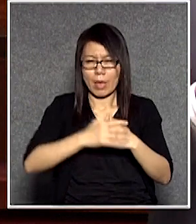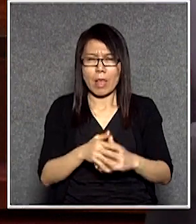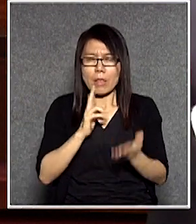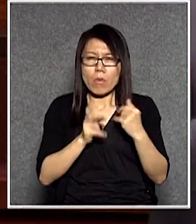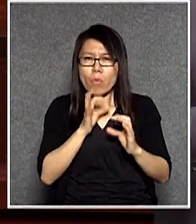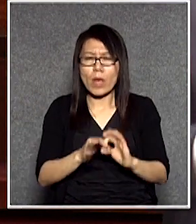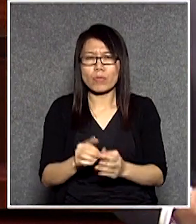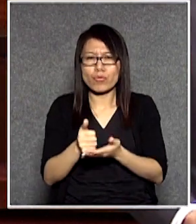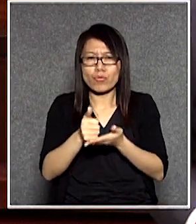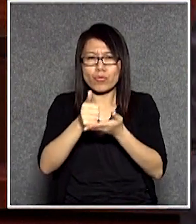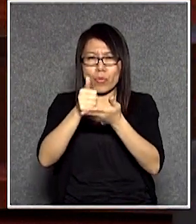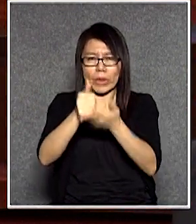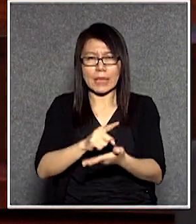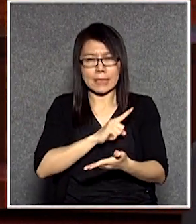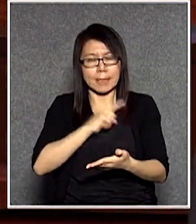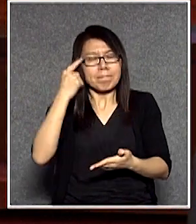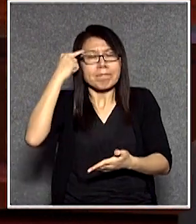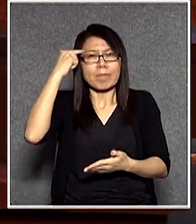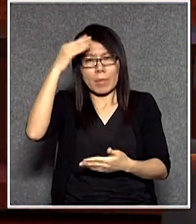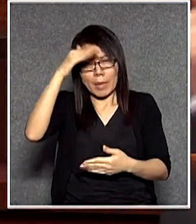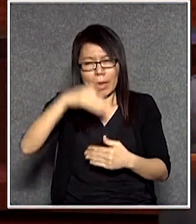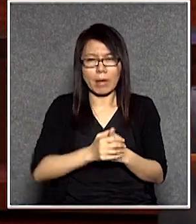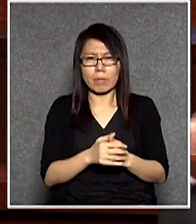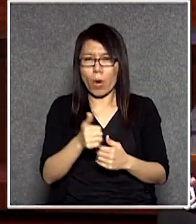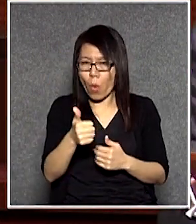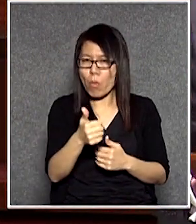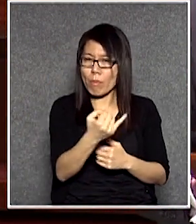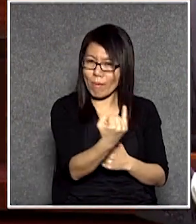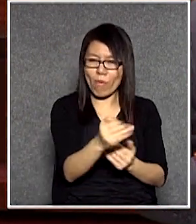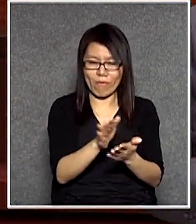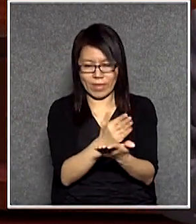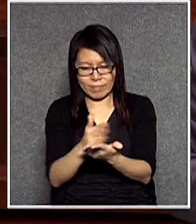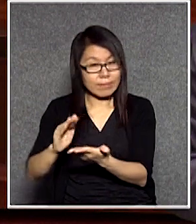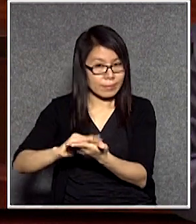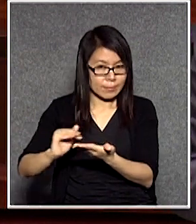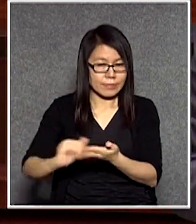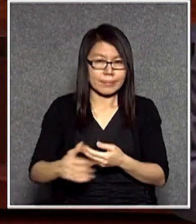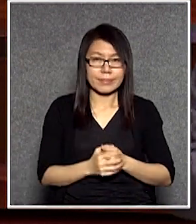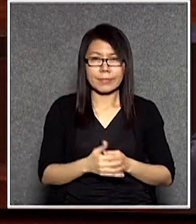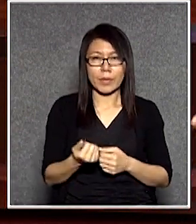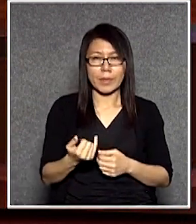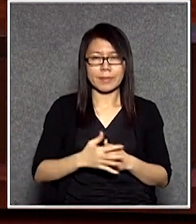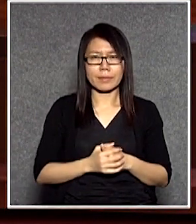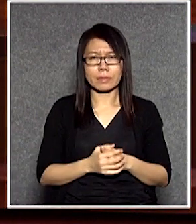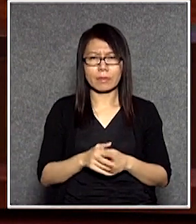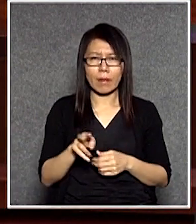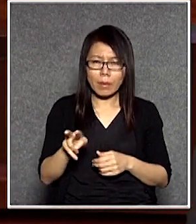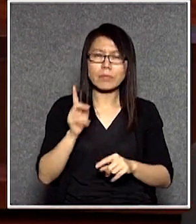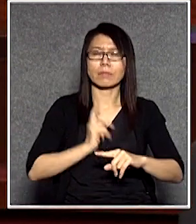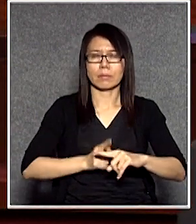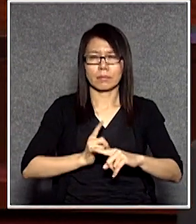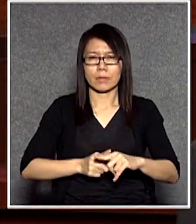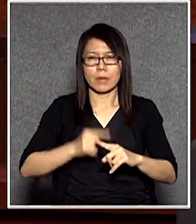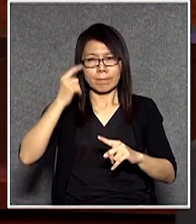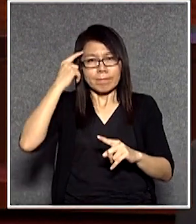尊嚴的自覺是不是好就是好不好就是不好是不是這樣才是做